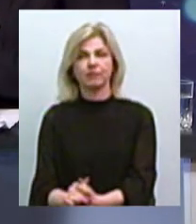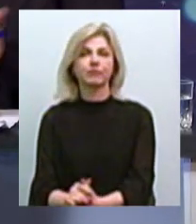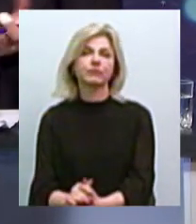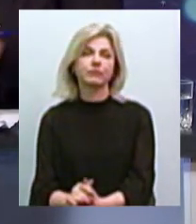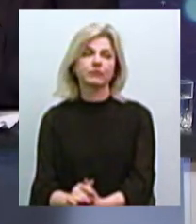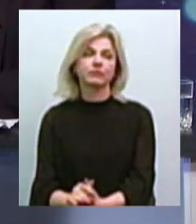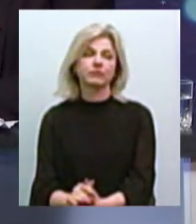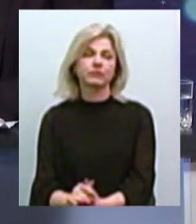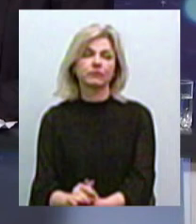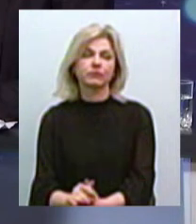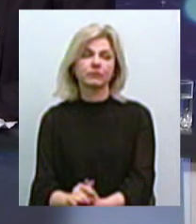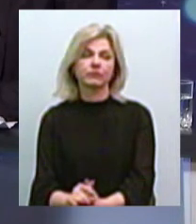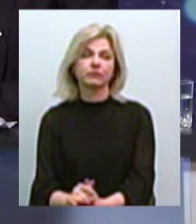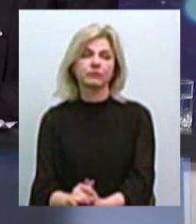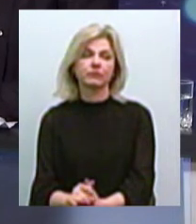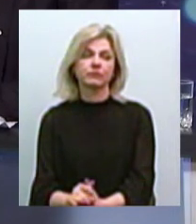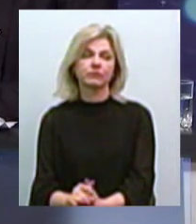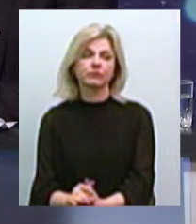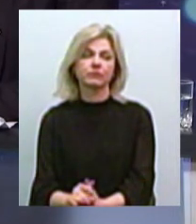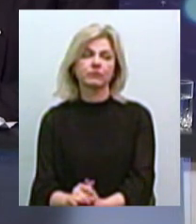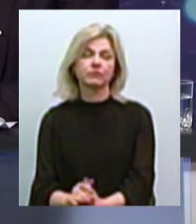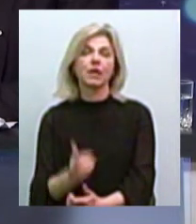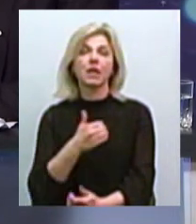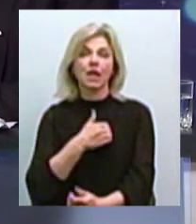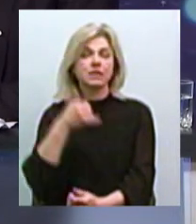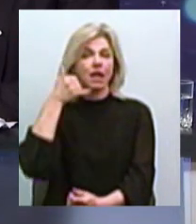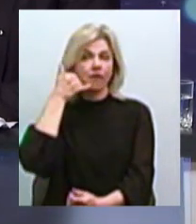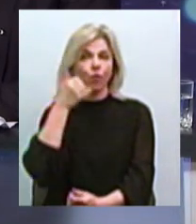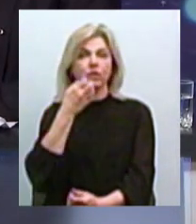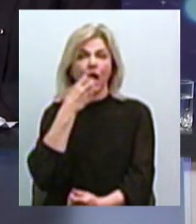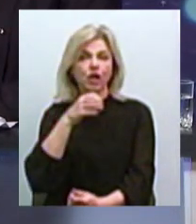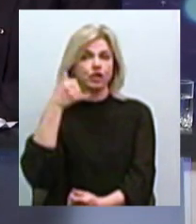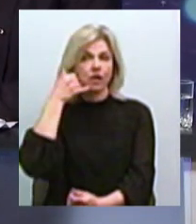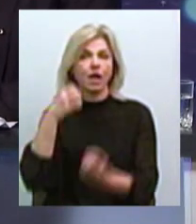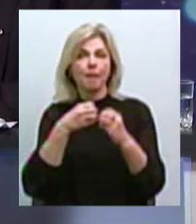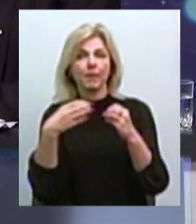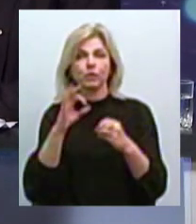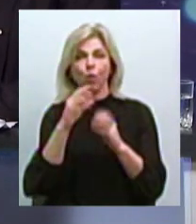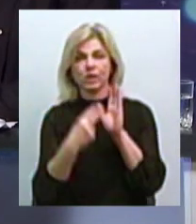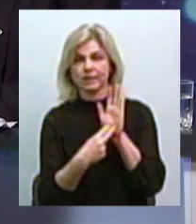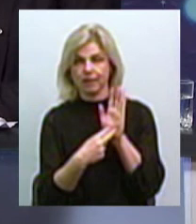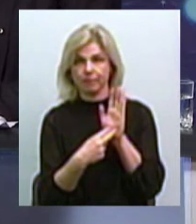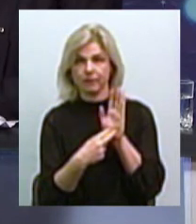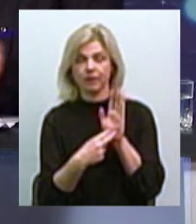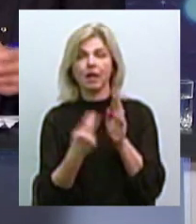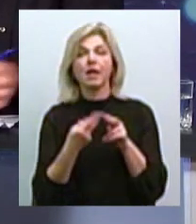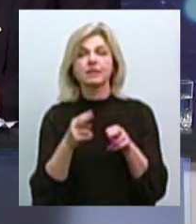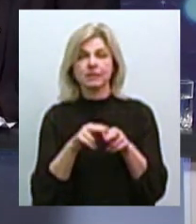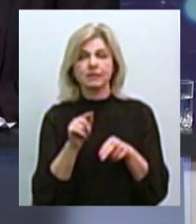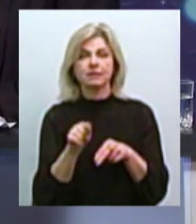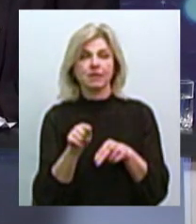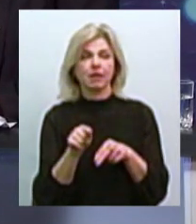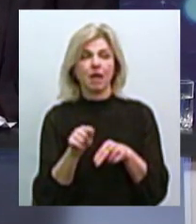Моя маленька така просьба. Я хочу сказати, що у нас є телефон гарячої лінії 15 07. Це